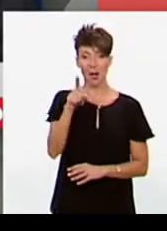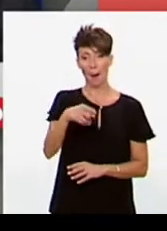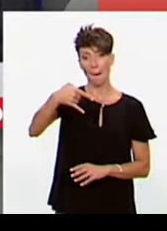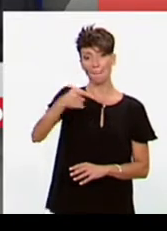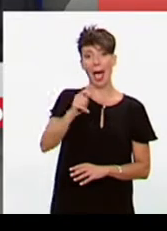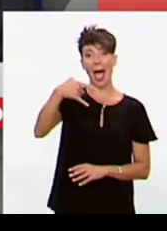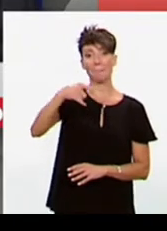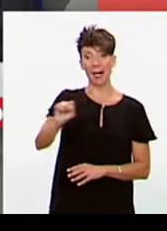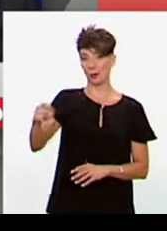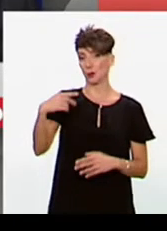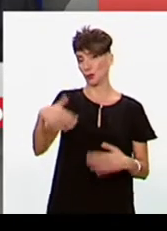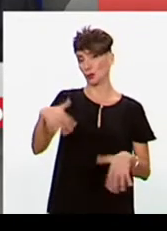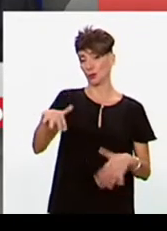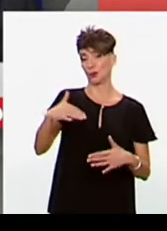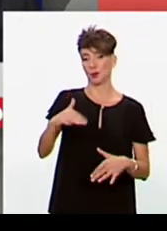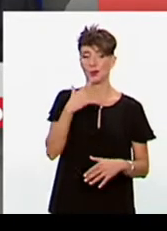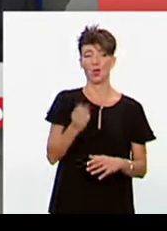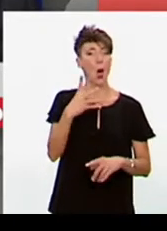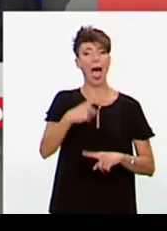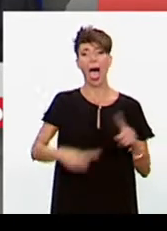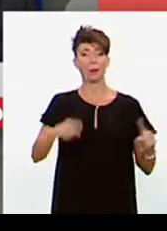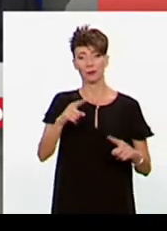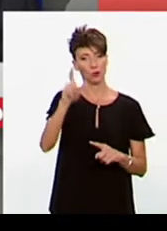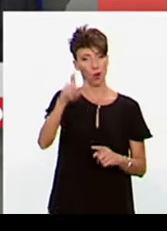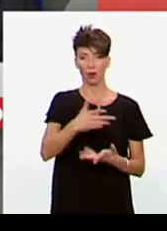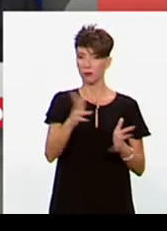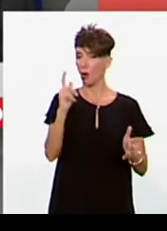νίκη του Δημοκρατικού Κρίσ Πάπα στο Νιουχαμπσάιρ καθώς έχει τηλώσει ο νυχτά ομοφιλόφιλος.